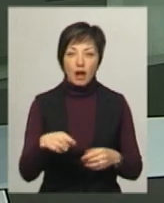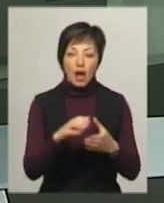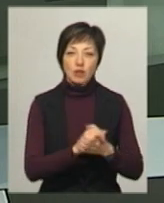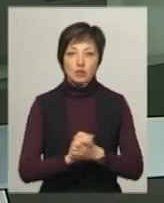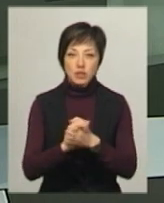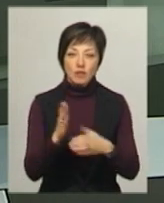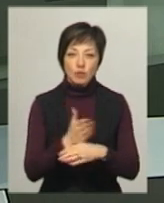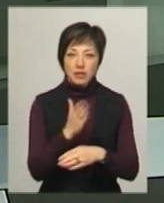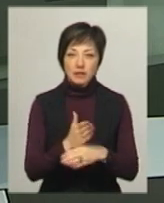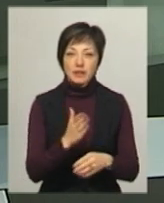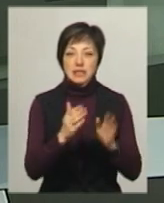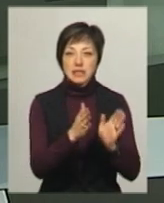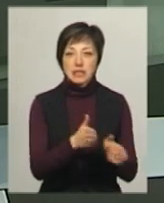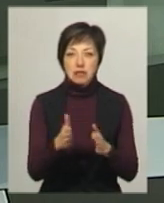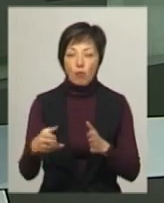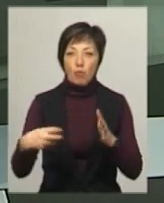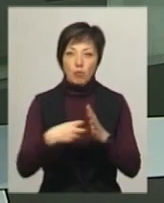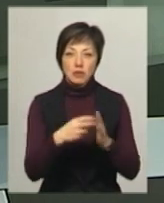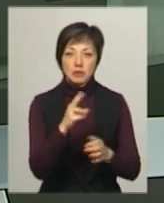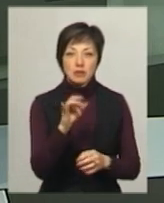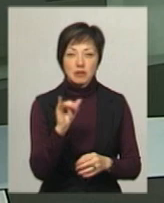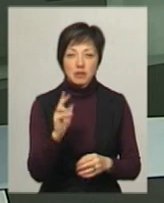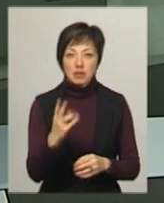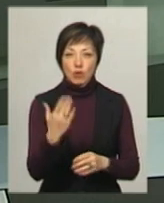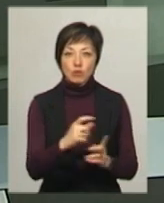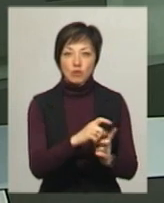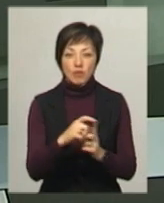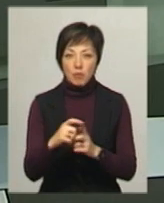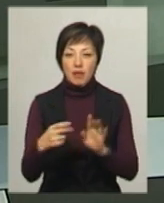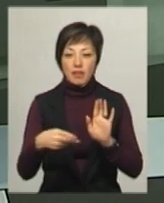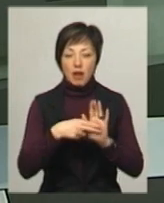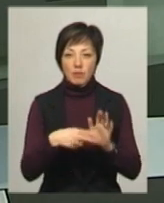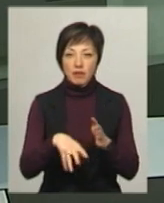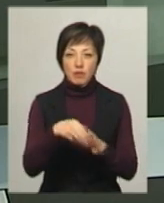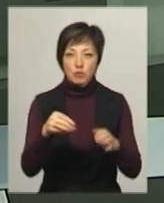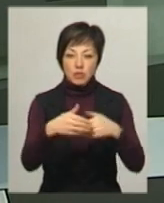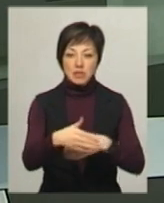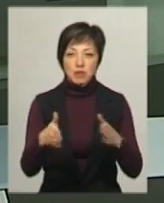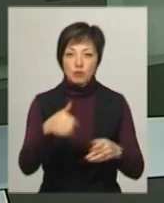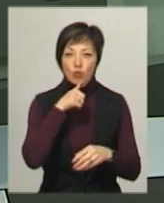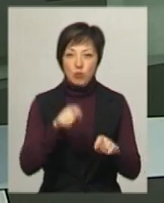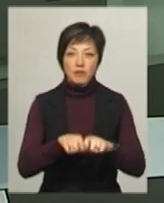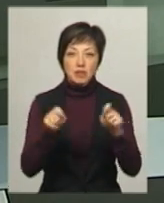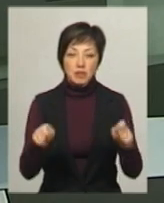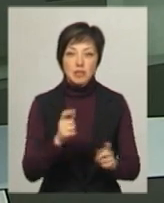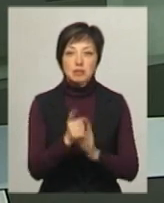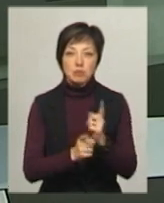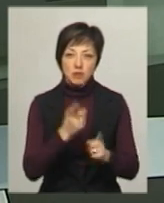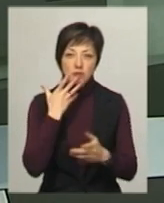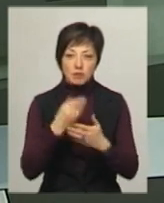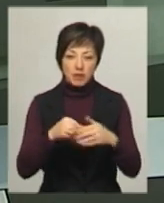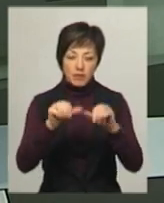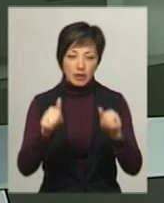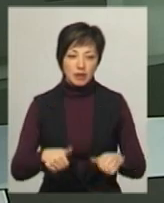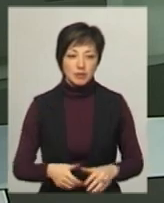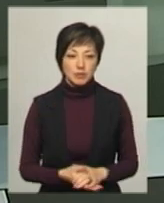виробників систем опломбовування Ростислав Цирик. За його словами, наліпки на виборчих скринях при спробі відкриття змінивать свій зовнішній